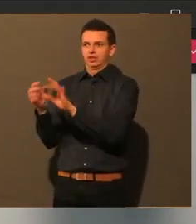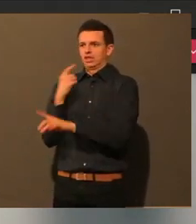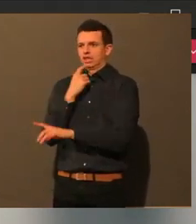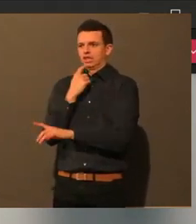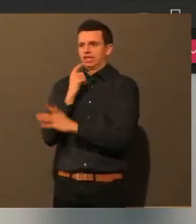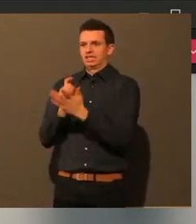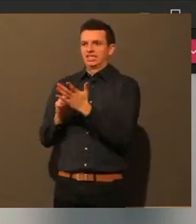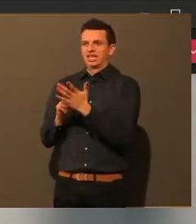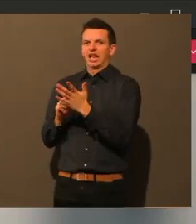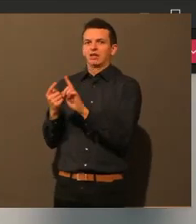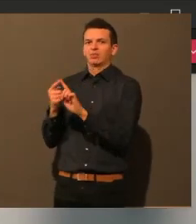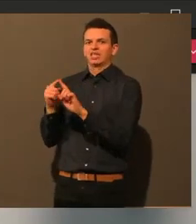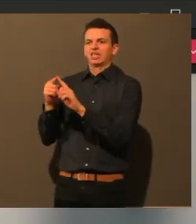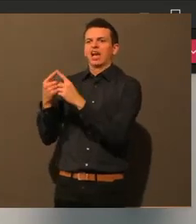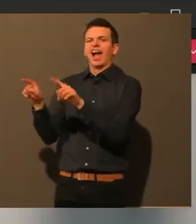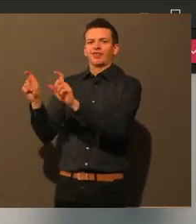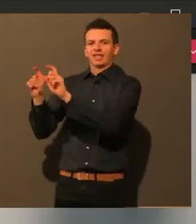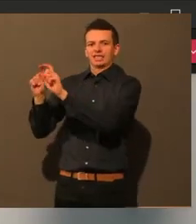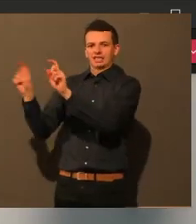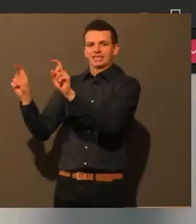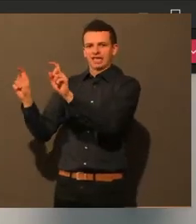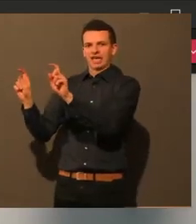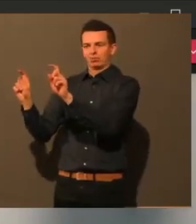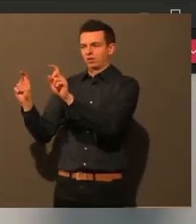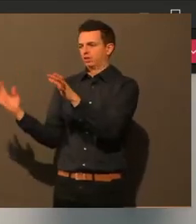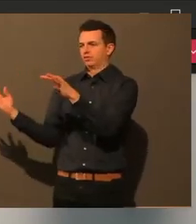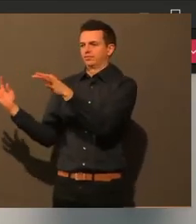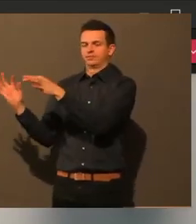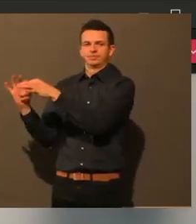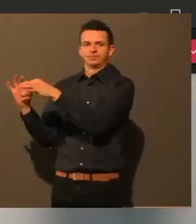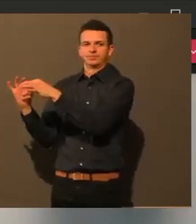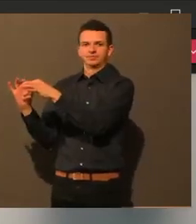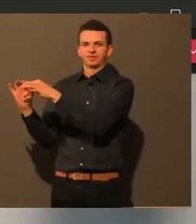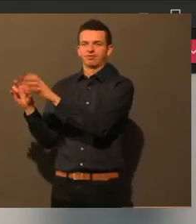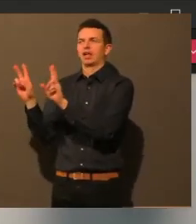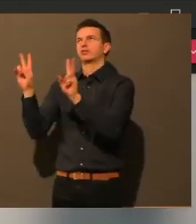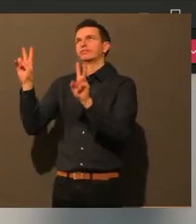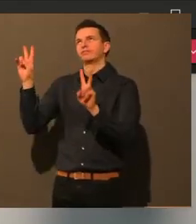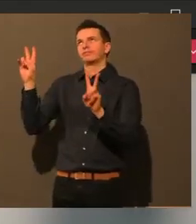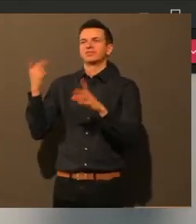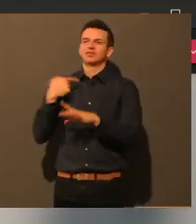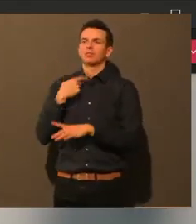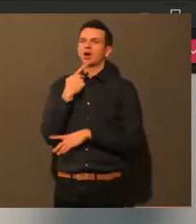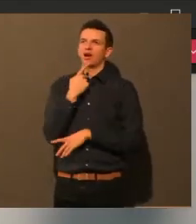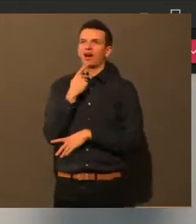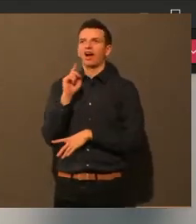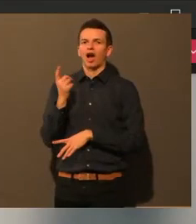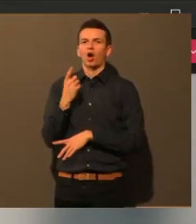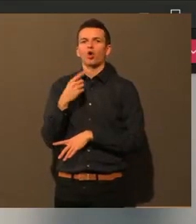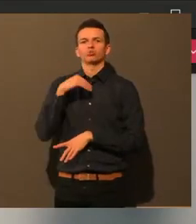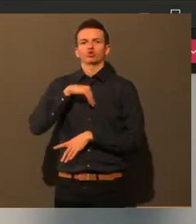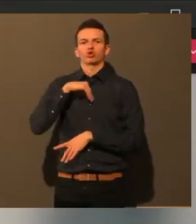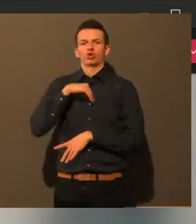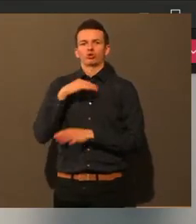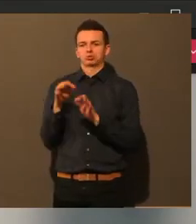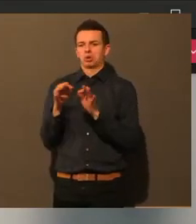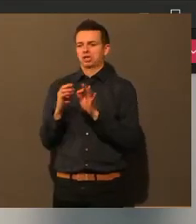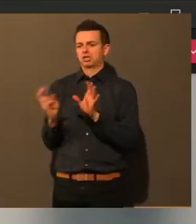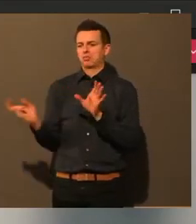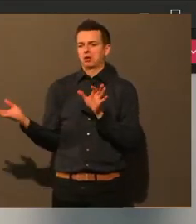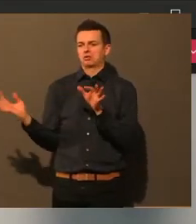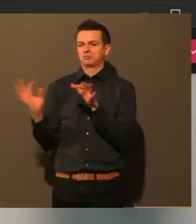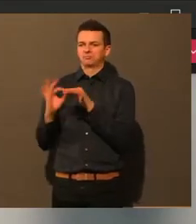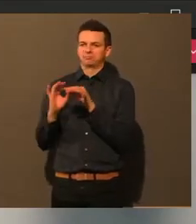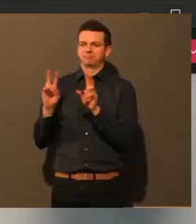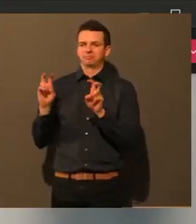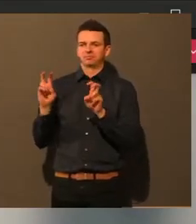ein Anliegen sozusagen, so in Anführungsstrichen psychologische Maßnahme. Aber sie dürfen, glaube ich. Also ich